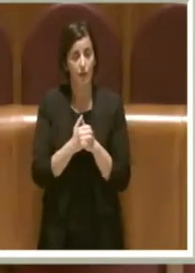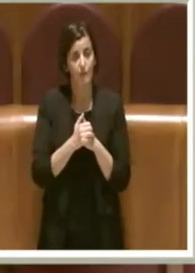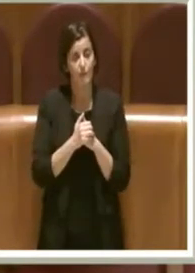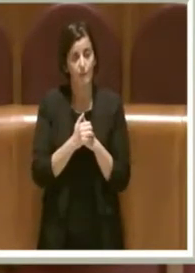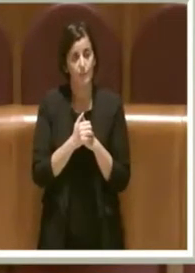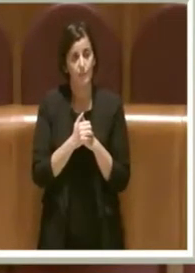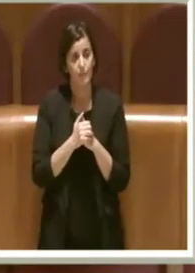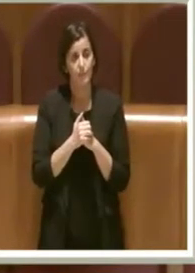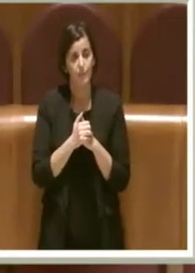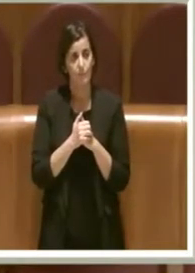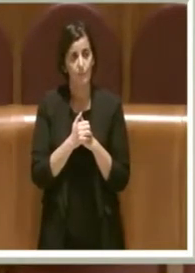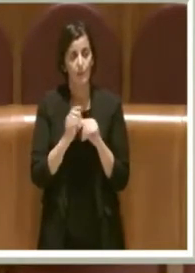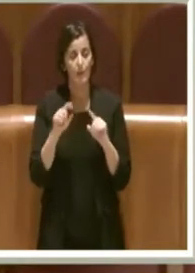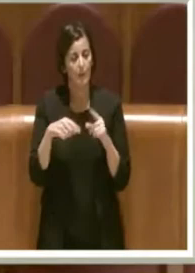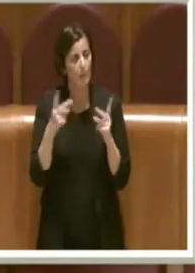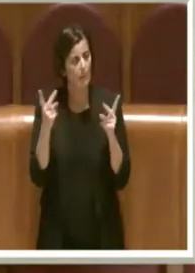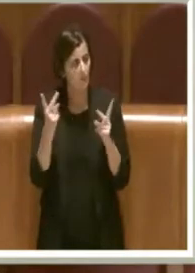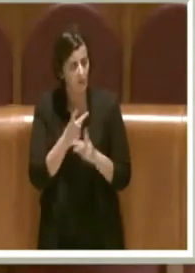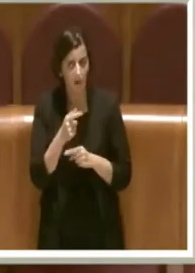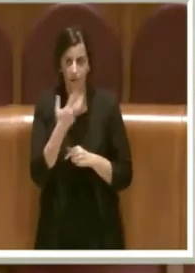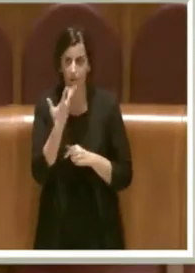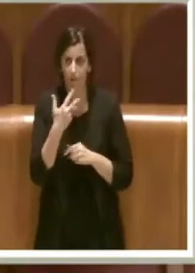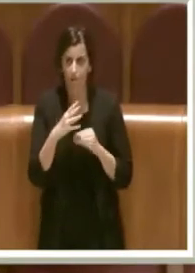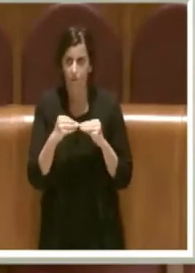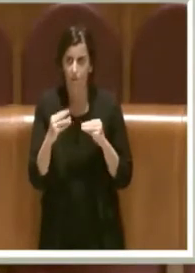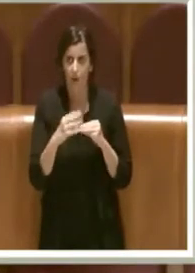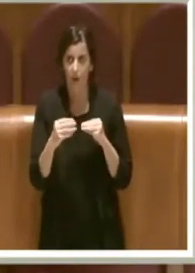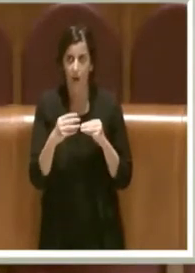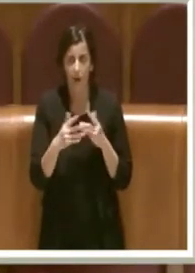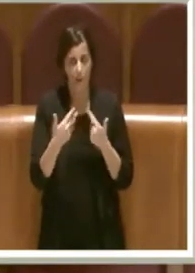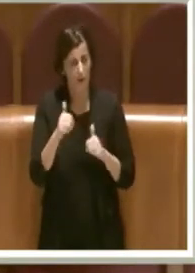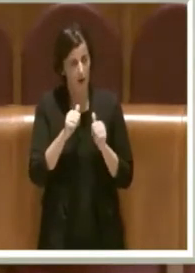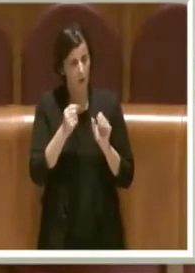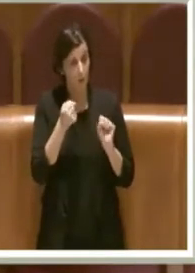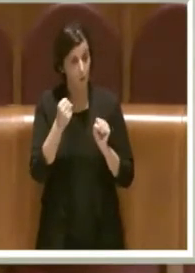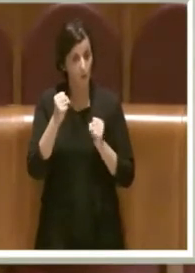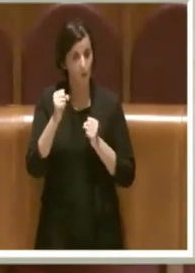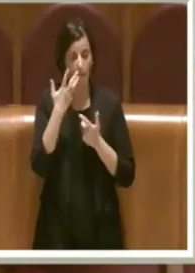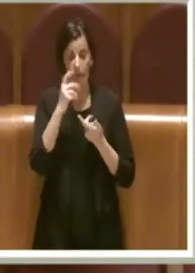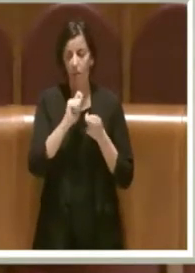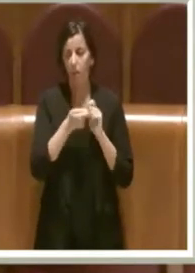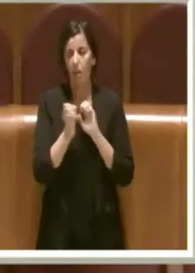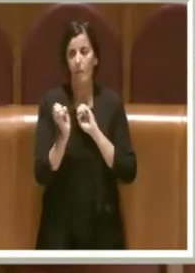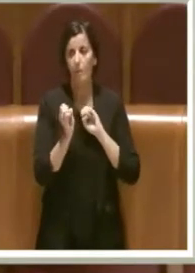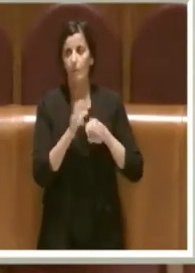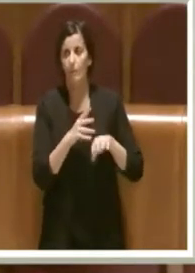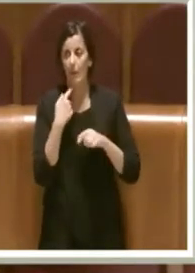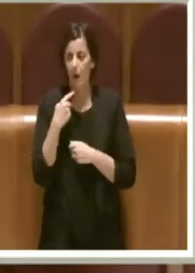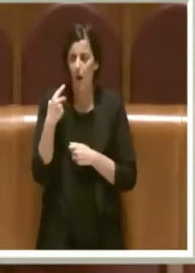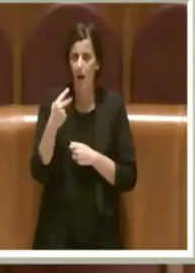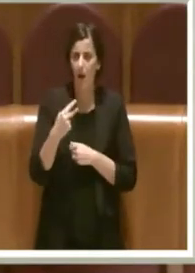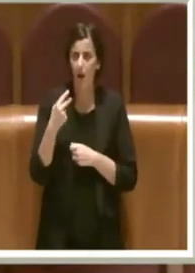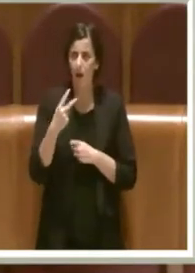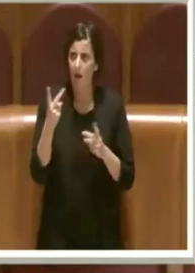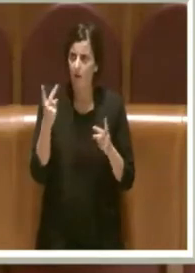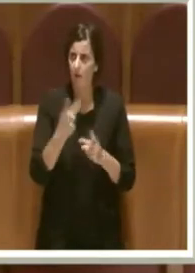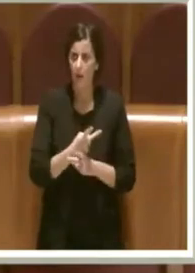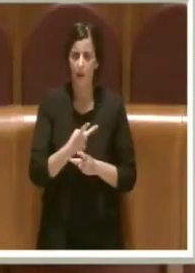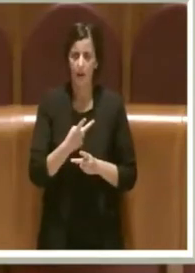E se proprio lo vuole fare, se lei vuole stralciare quel successo che l'amministrazione ha raggiunto negli anni che, guardi, è stato